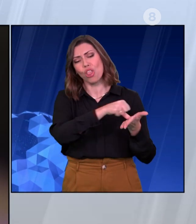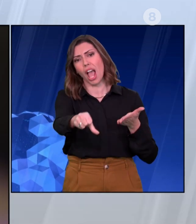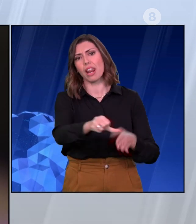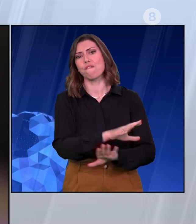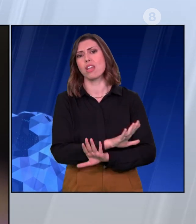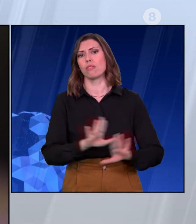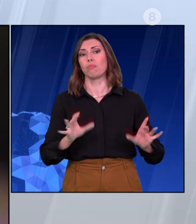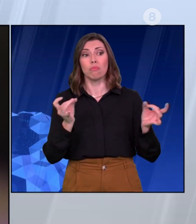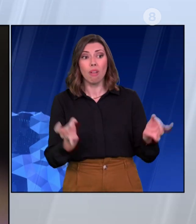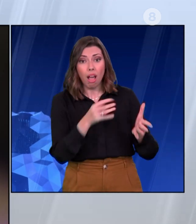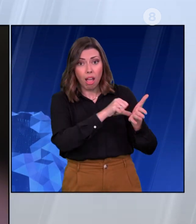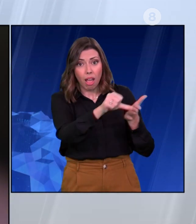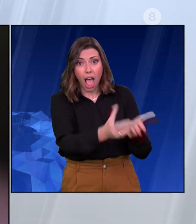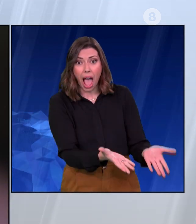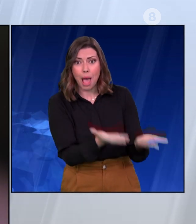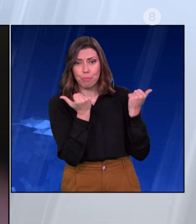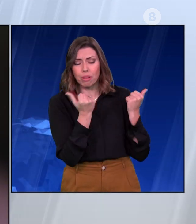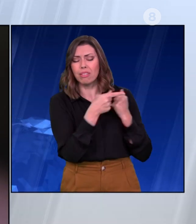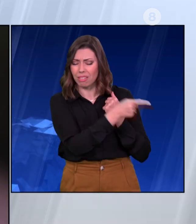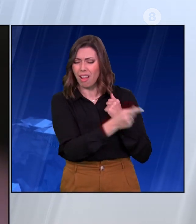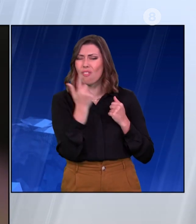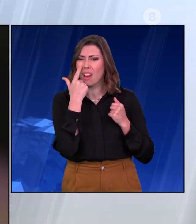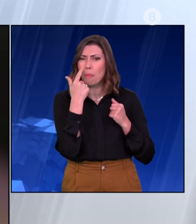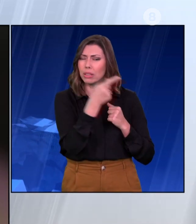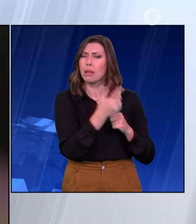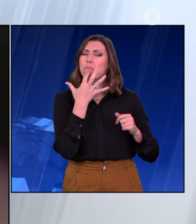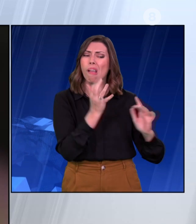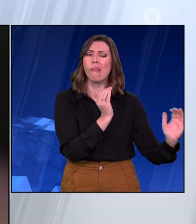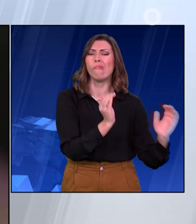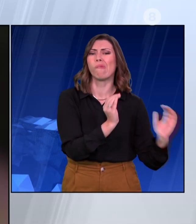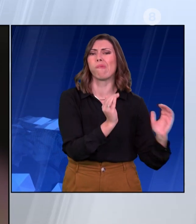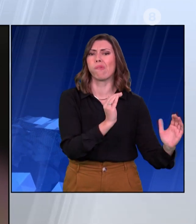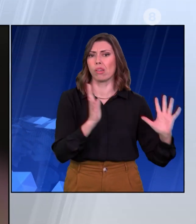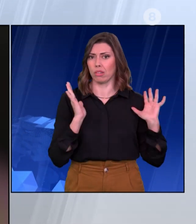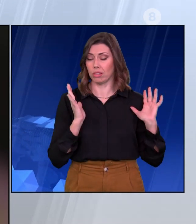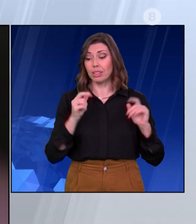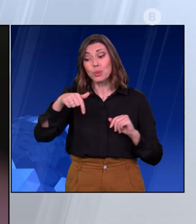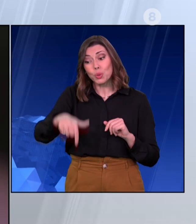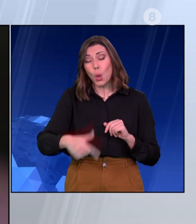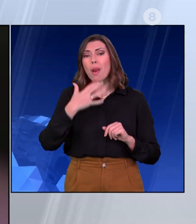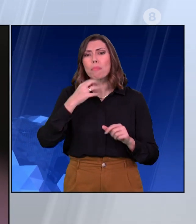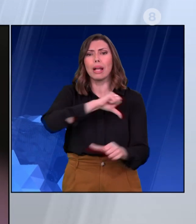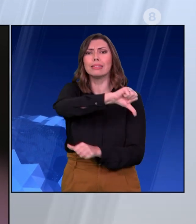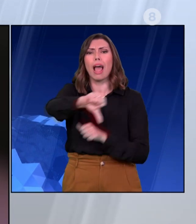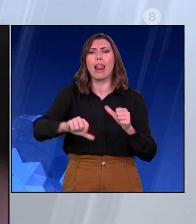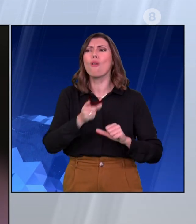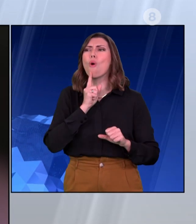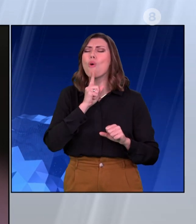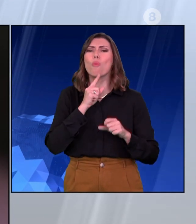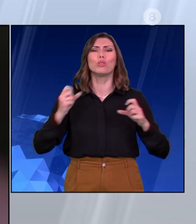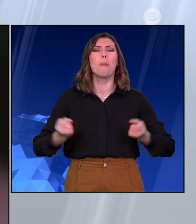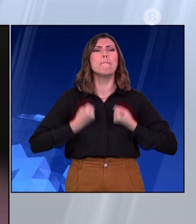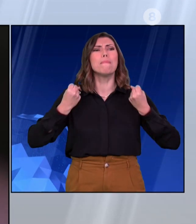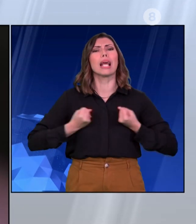Αλλιώς αποδεκνύει ότι ο κύριος Συρίγος είναι λαγός του. Και όσο κι αν παίζει τις μουσικές καρέκλες μετακινώντας φθαρμένους